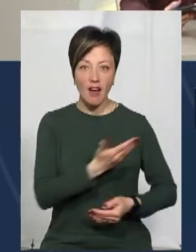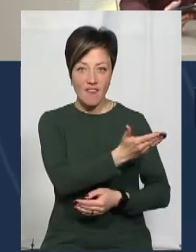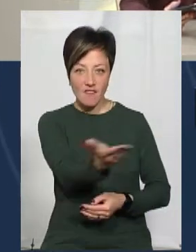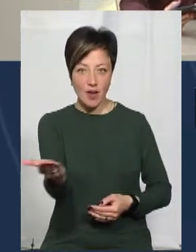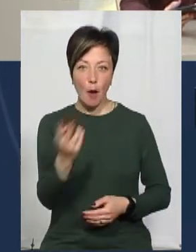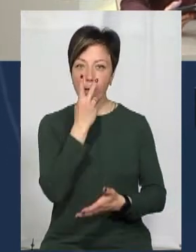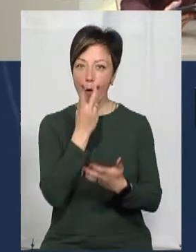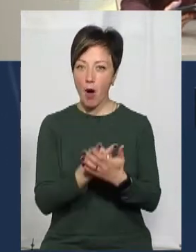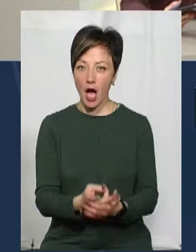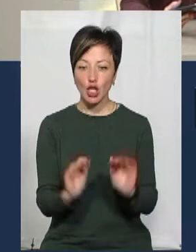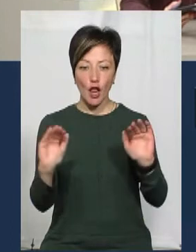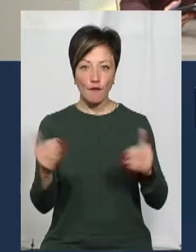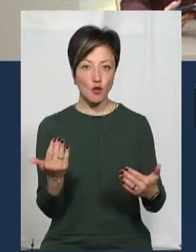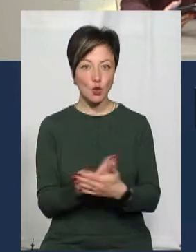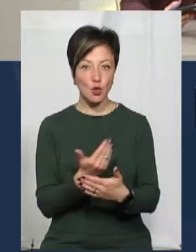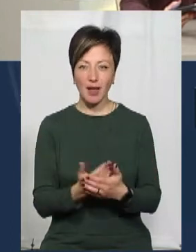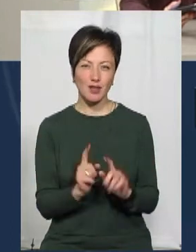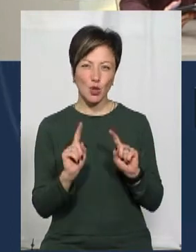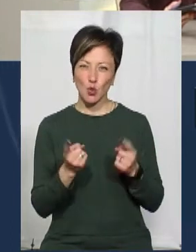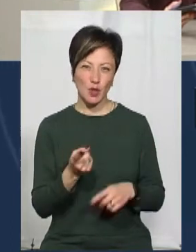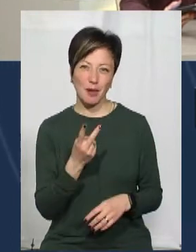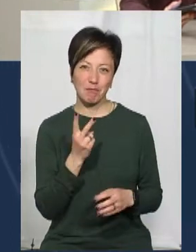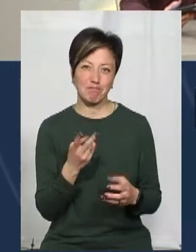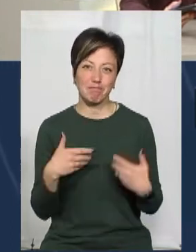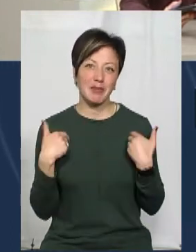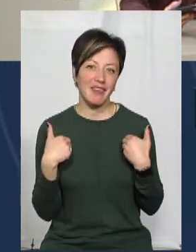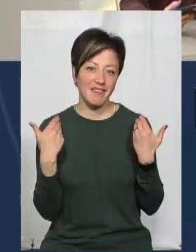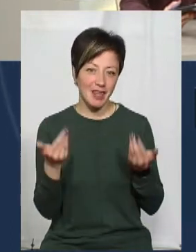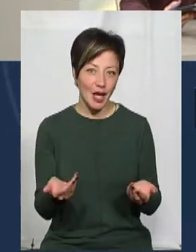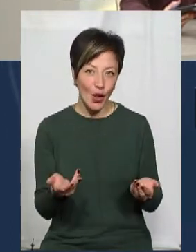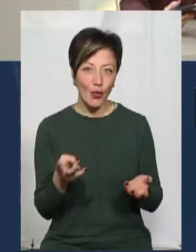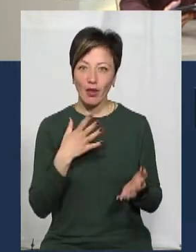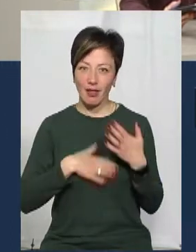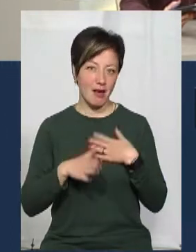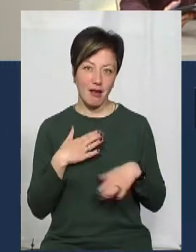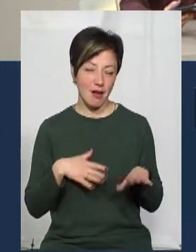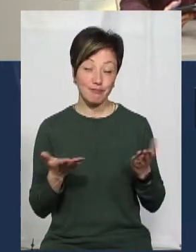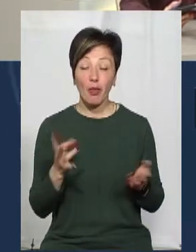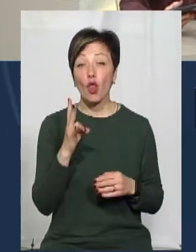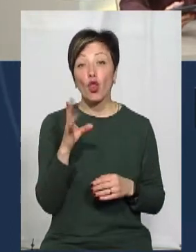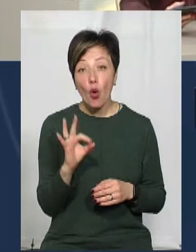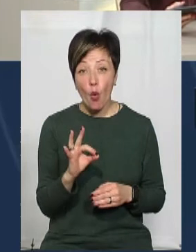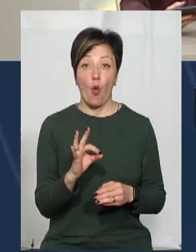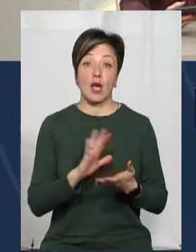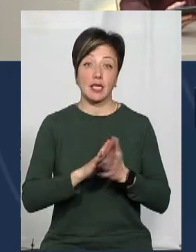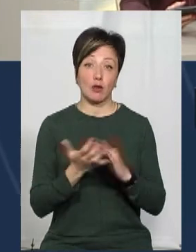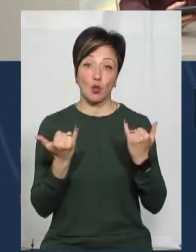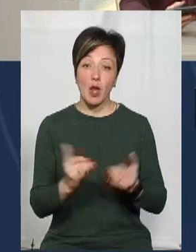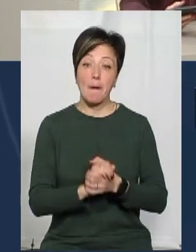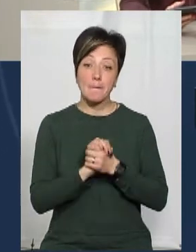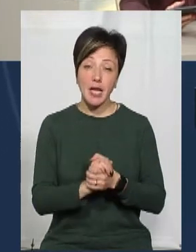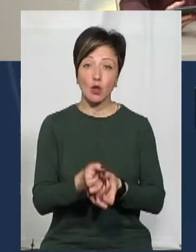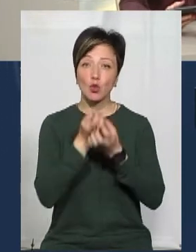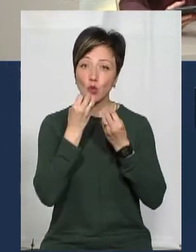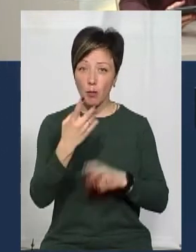побачили в сюжеті, якщо бачили, що не надто привітно місцеві приїжджі зустріли, але станом на сьогодні усе мирно і усе добре. Принаймні,